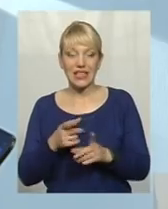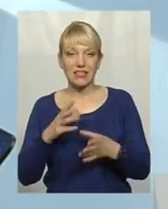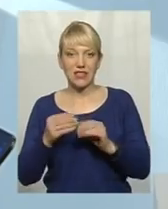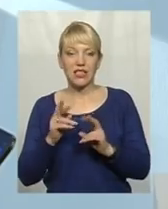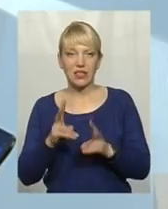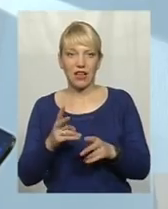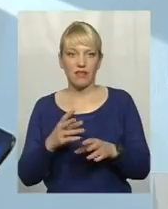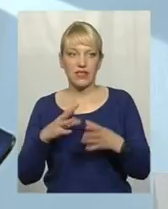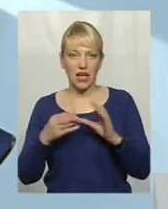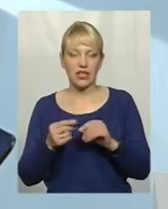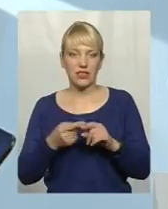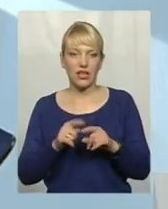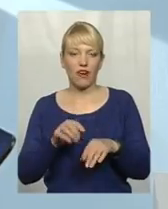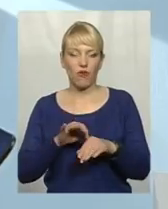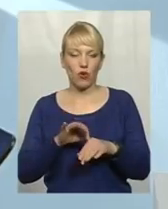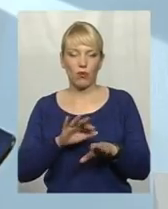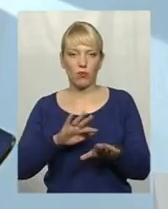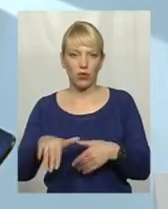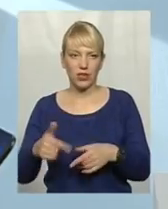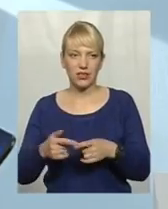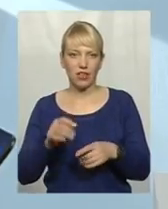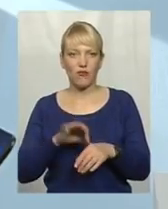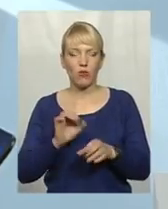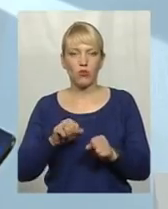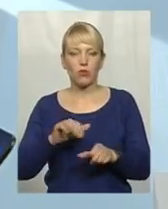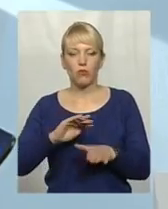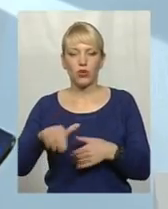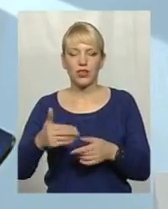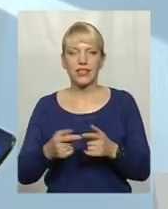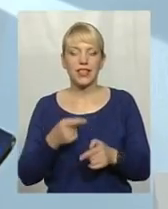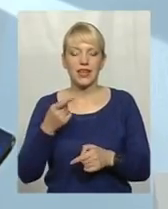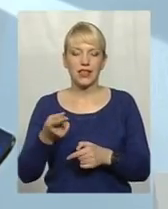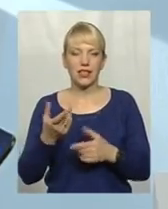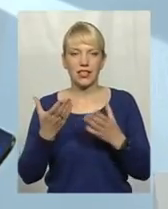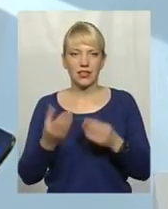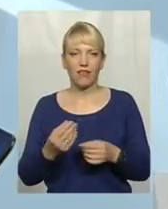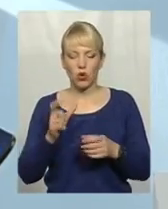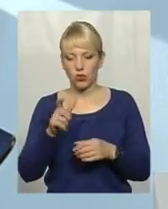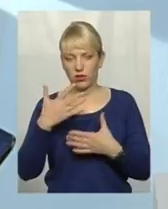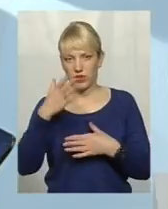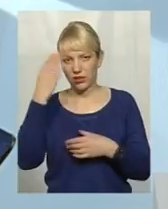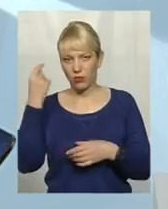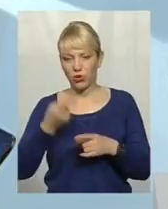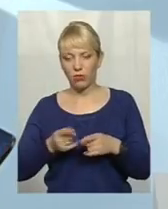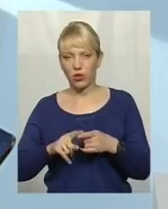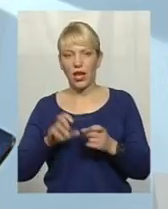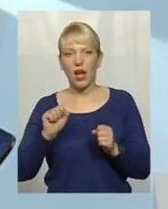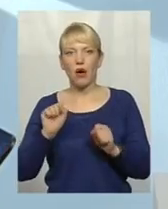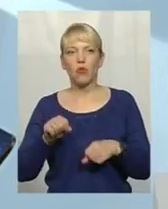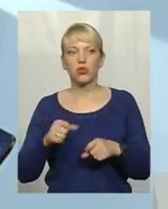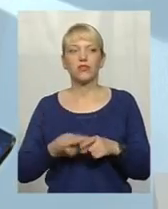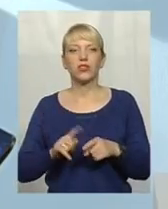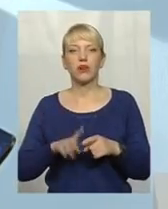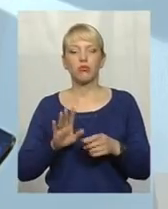ця хвороба пройде. Це може хвороба пройти за декілька днів і людина забуде про неї, А можливо, це буде